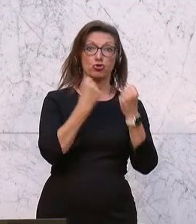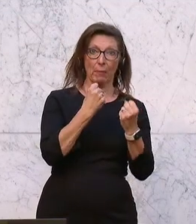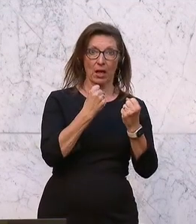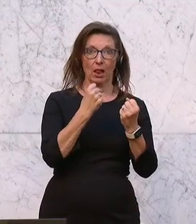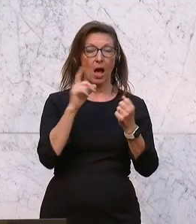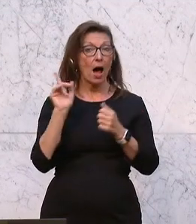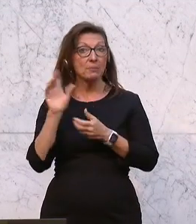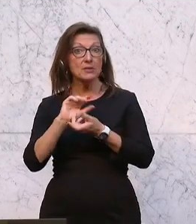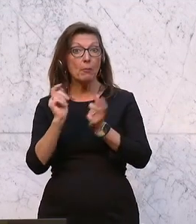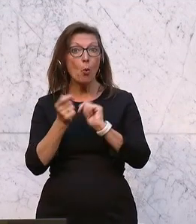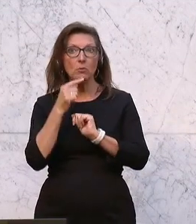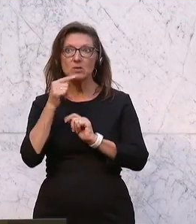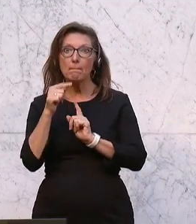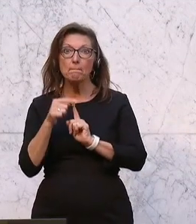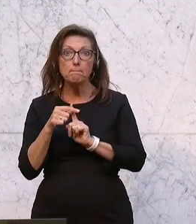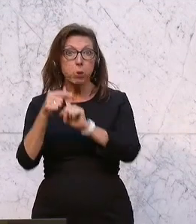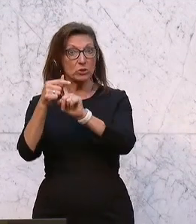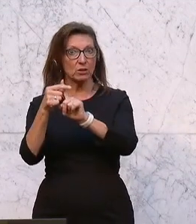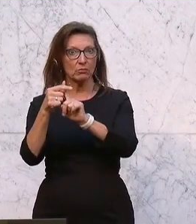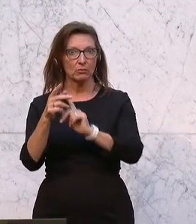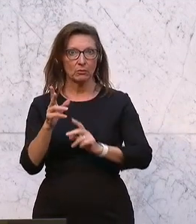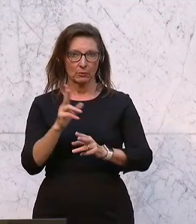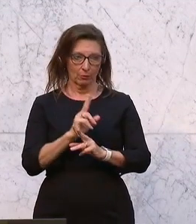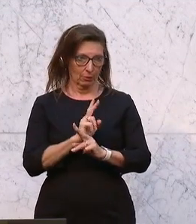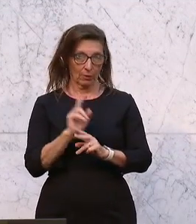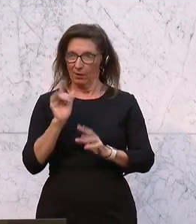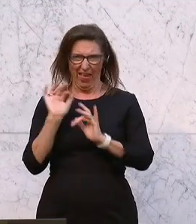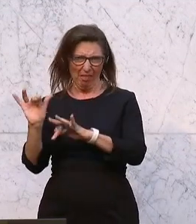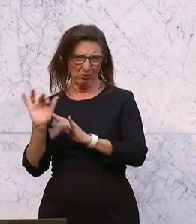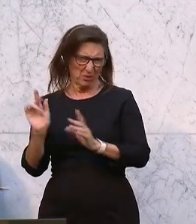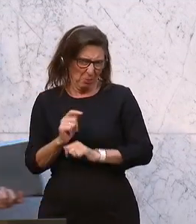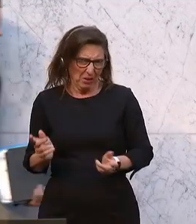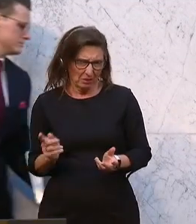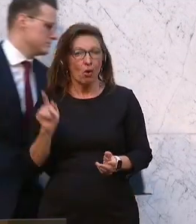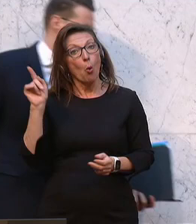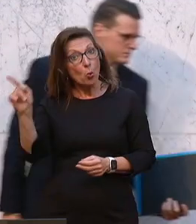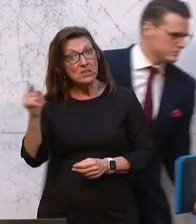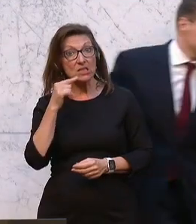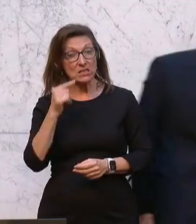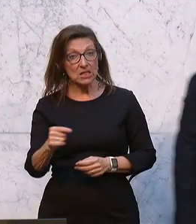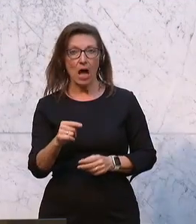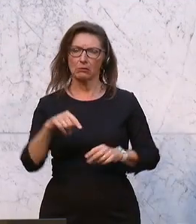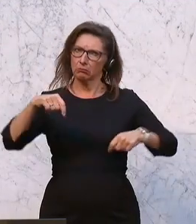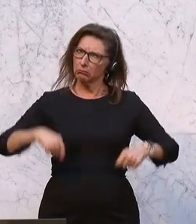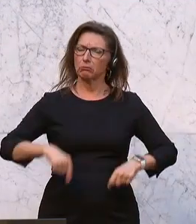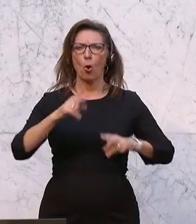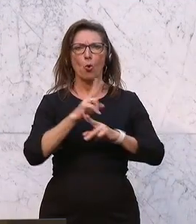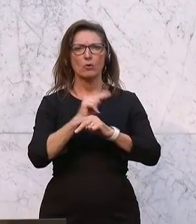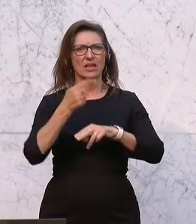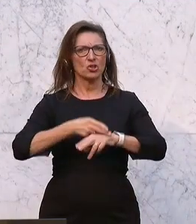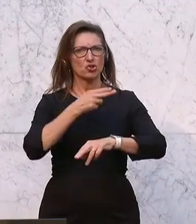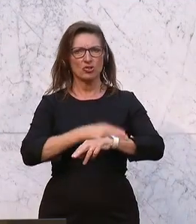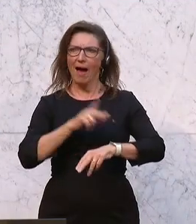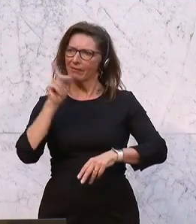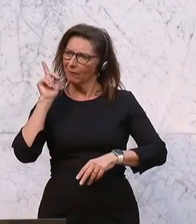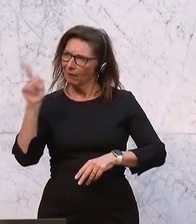beeinflussbar. Also muss das sein, was der österreichische Staat macht und diese Regierung und unser Finanzminister auch in dieser